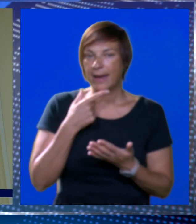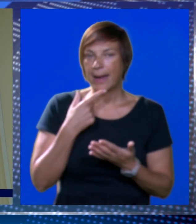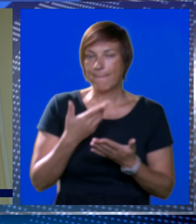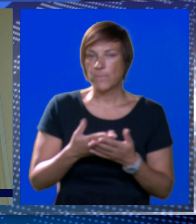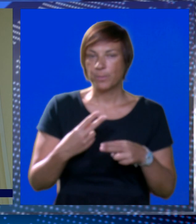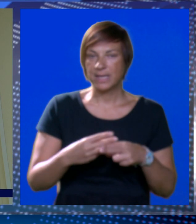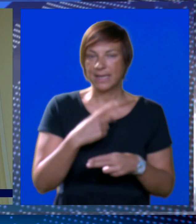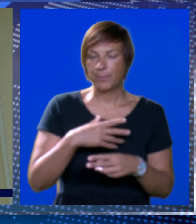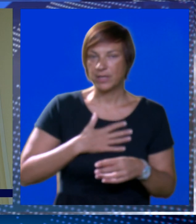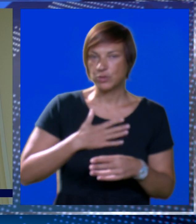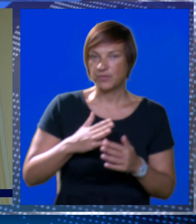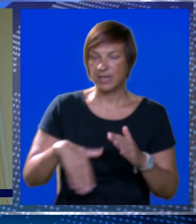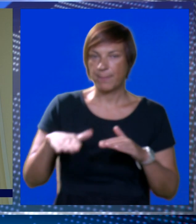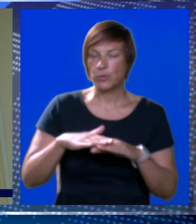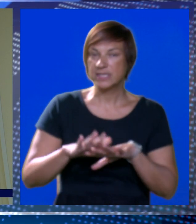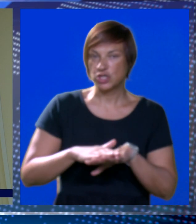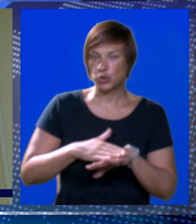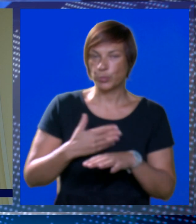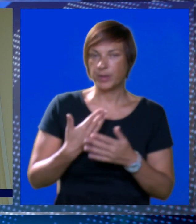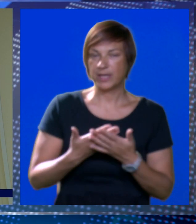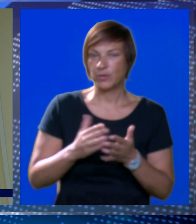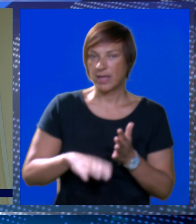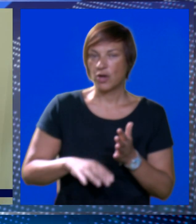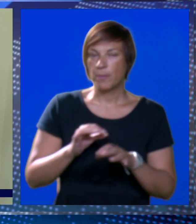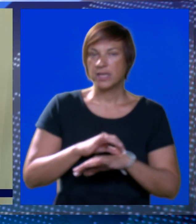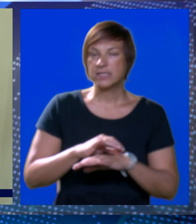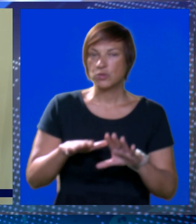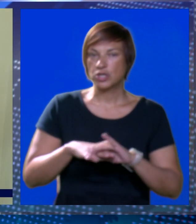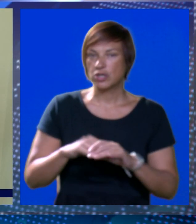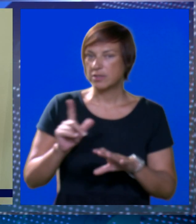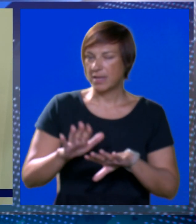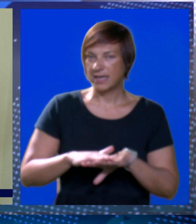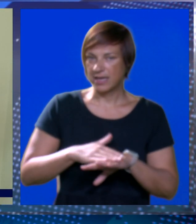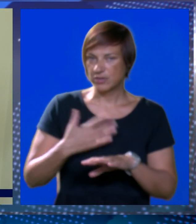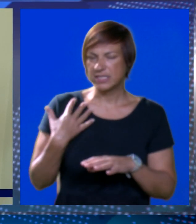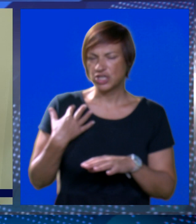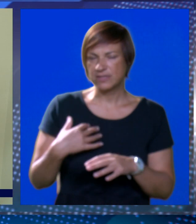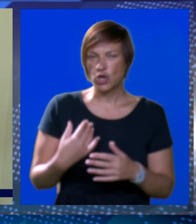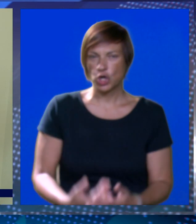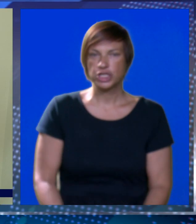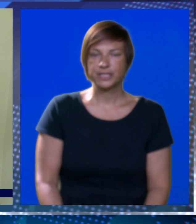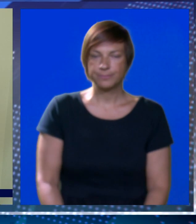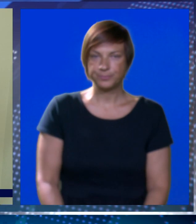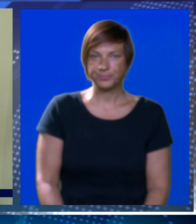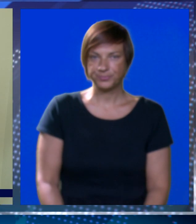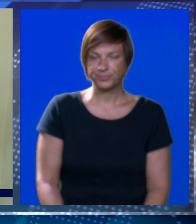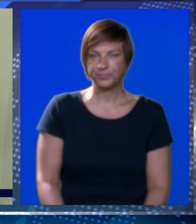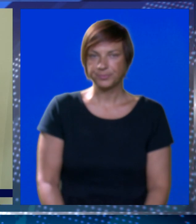Ipak napominje kako pacijenti uživaju nadprosičnu brigu te kako manjek sručnog kadra ne osjećaju na svojoj koži.